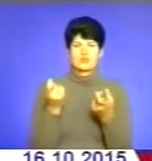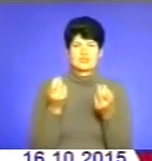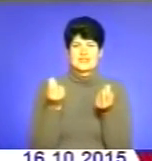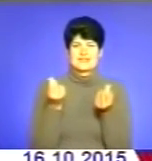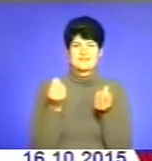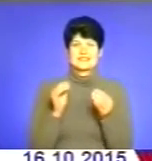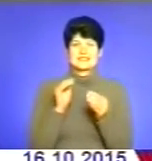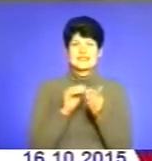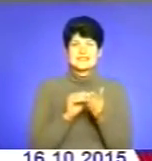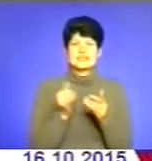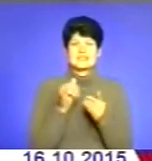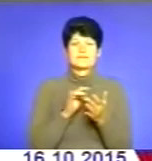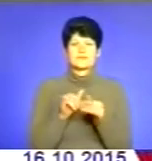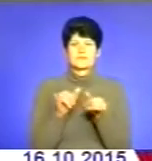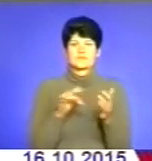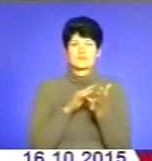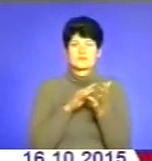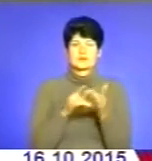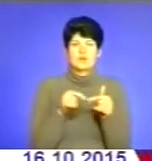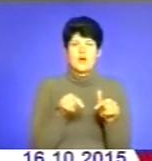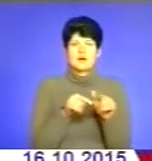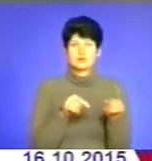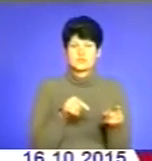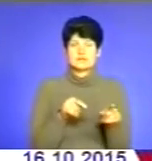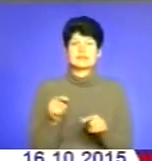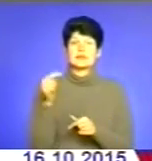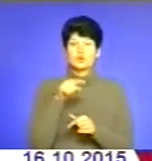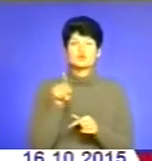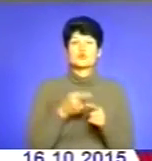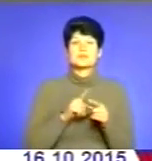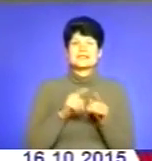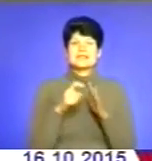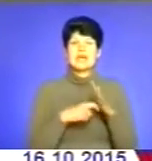і відповідно для туристичної галузі. Для того, щоб ці копальні